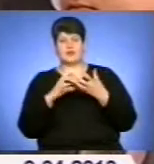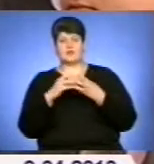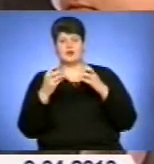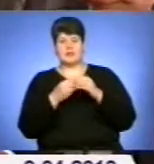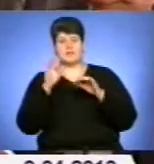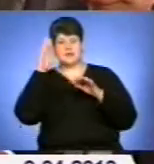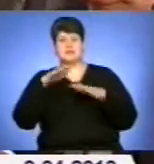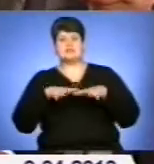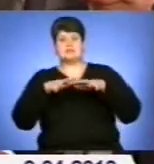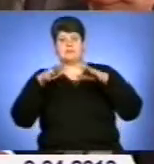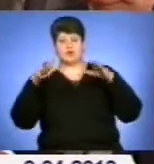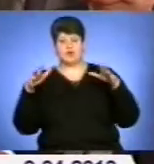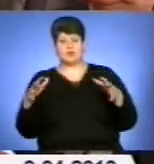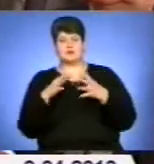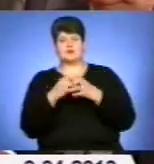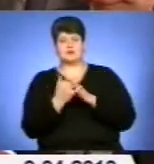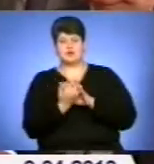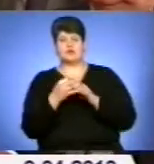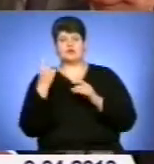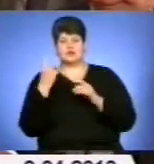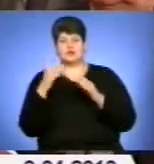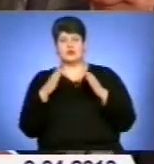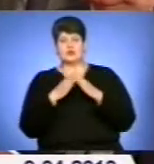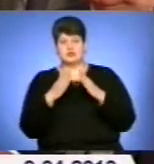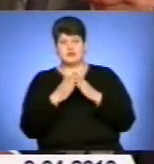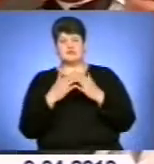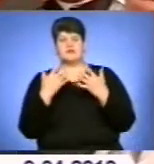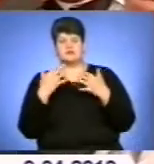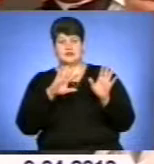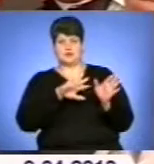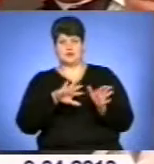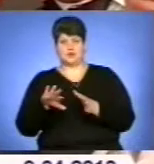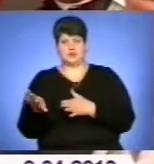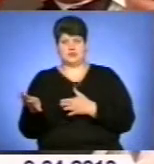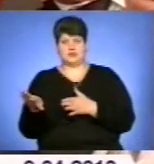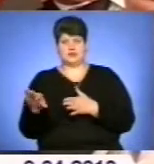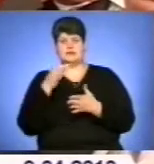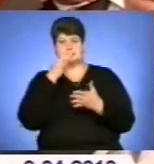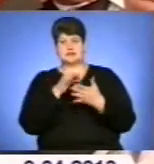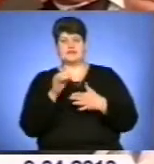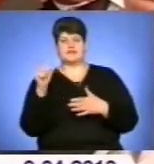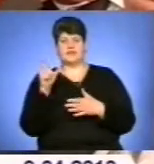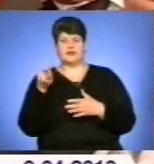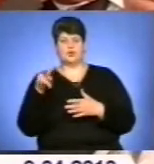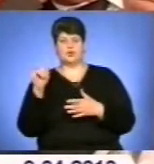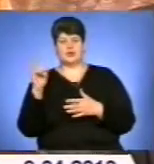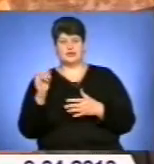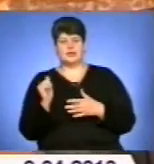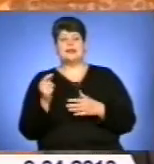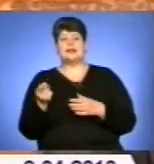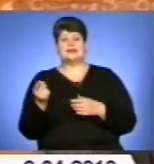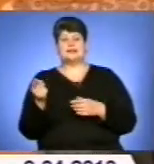окремих садиб та господарських будівель уже минула завдяки своєчасно вжитим заходам, наголосив Євген Лукавий. Тернопільська